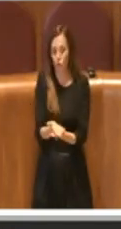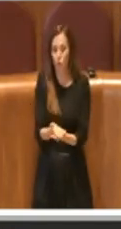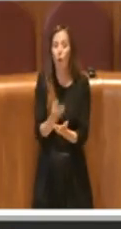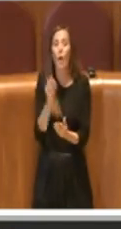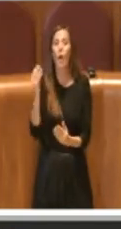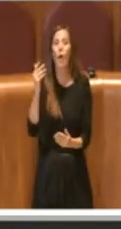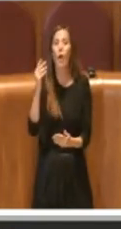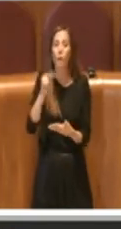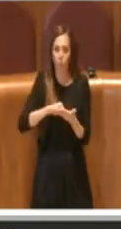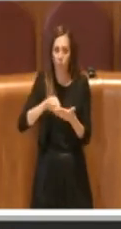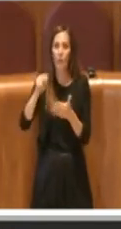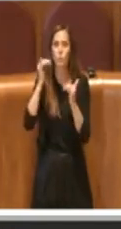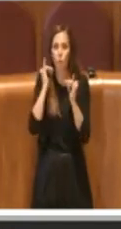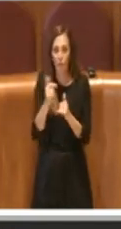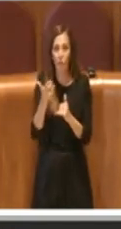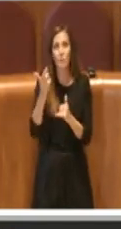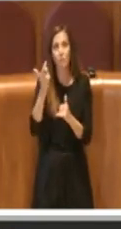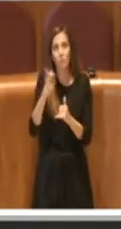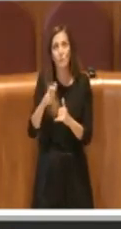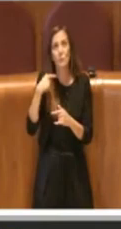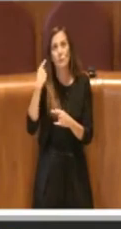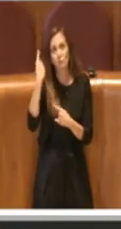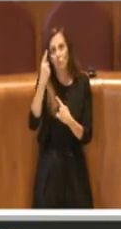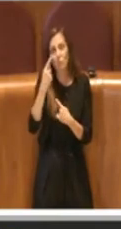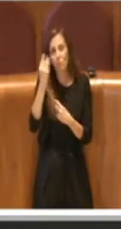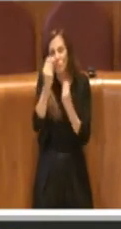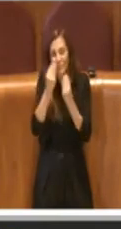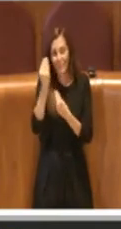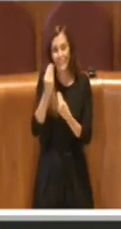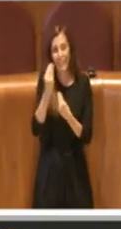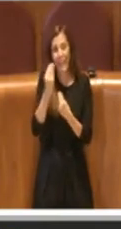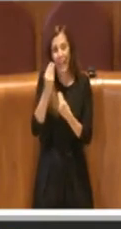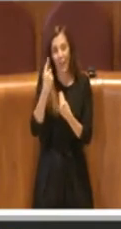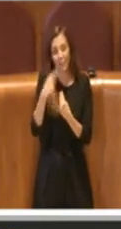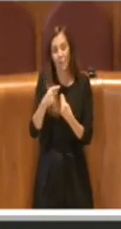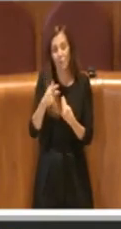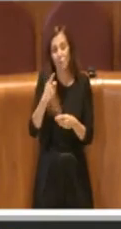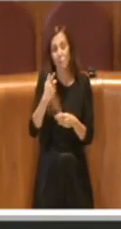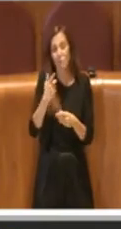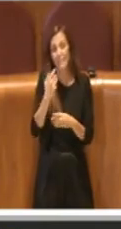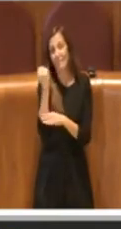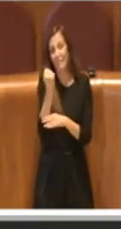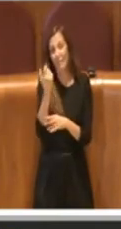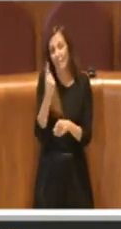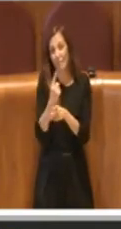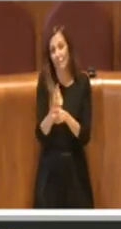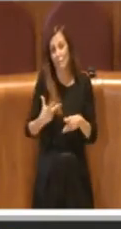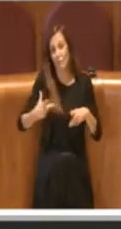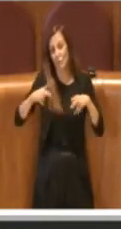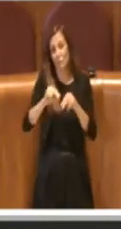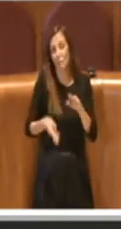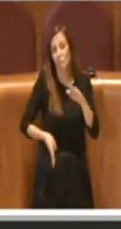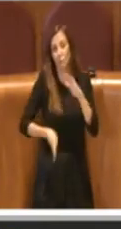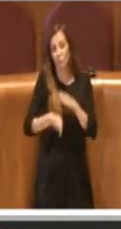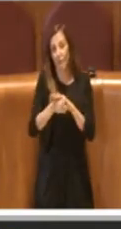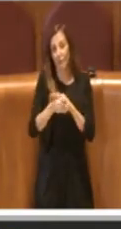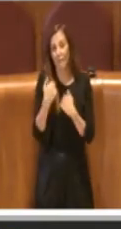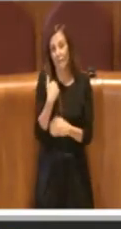perché riteniamo che ora si possa procedere alla riattivazione dei servizi anagrafici. Grazie.